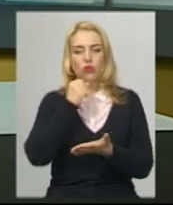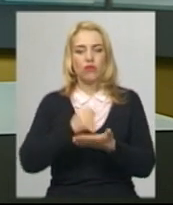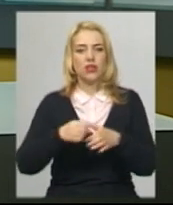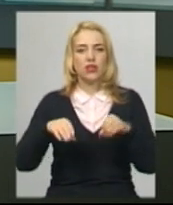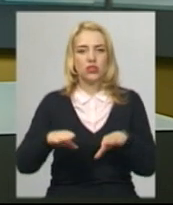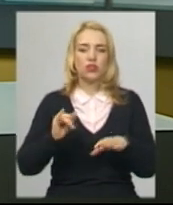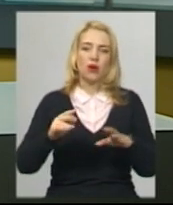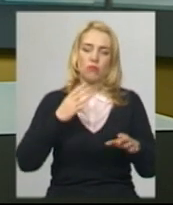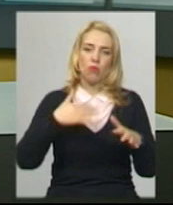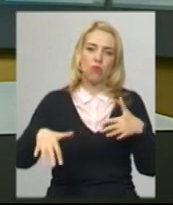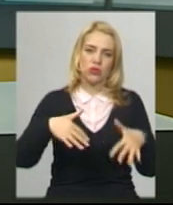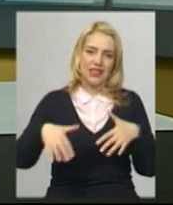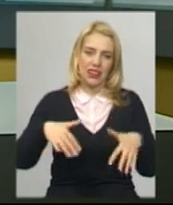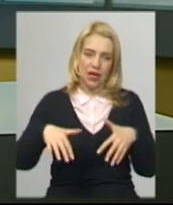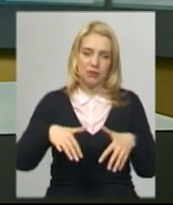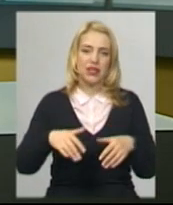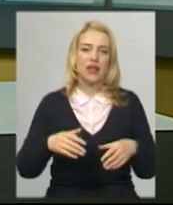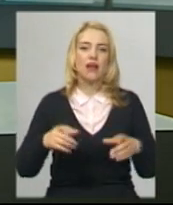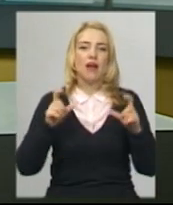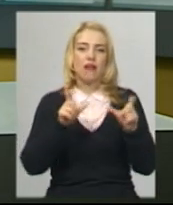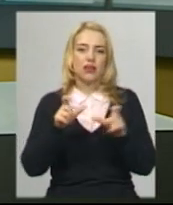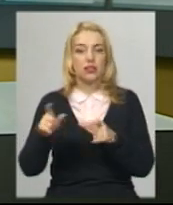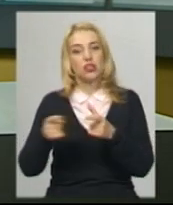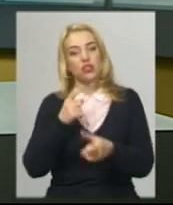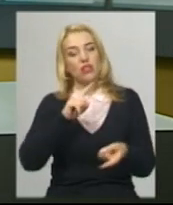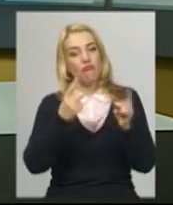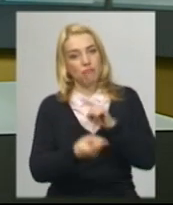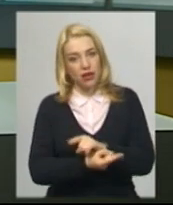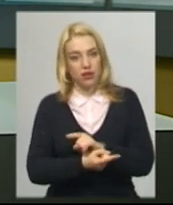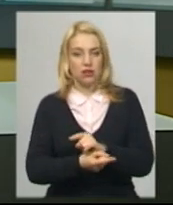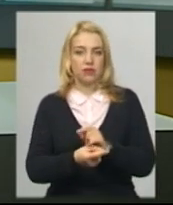карантину чи навпаки – запровадження нових обмежувальних заходів.